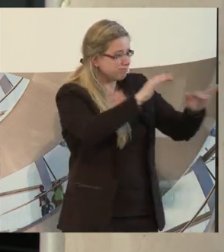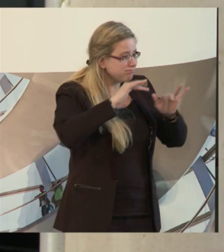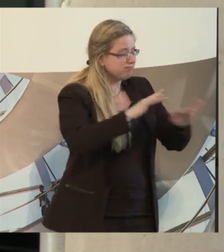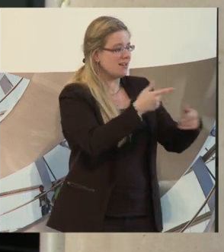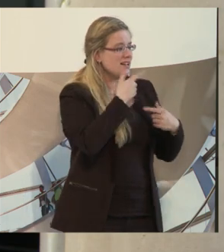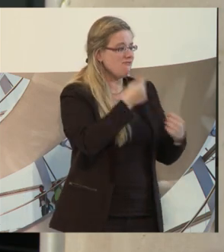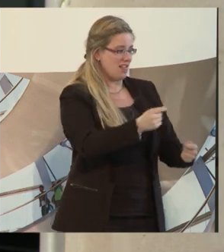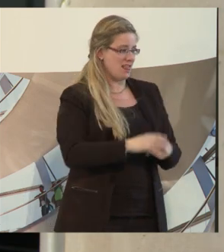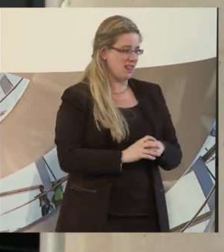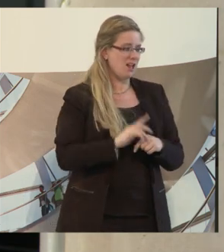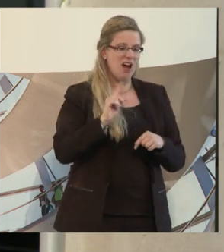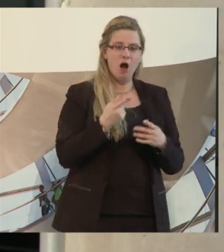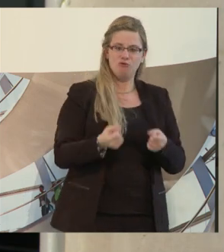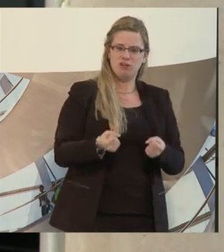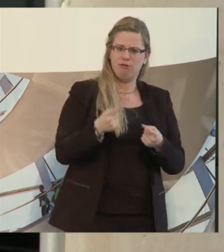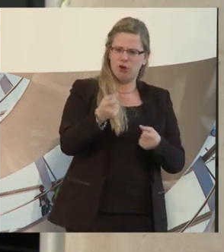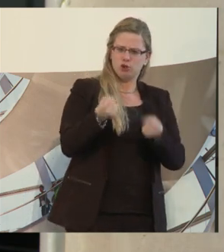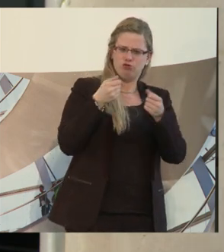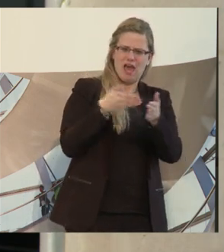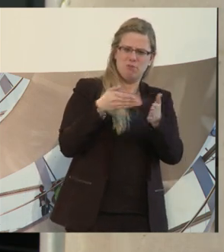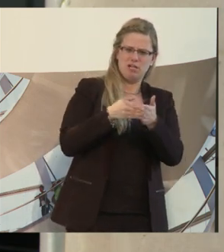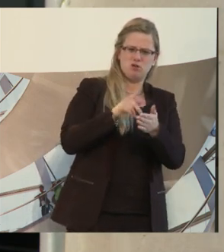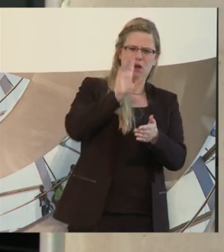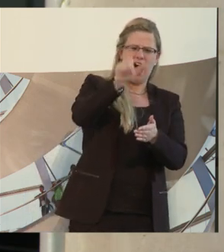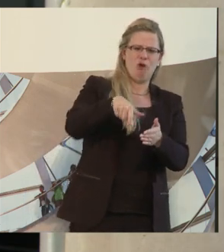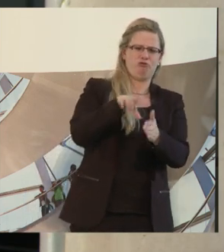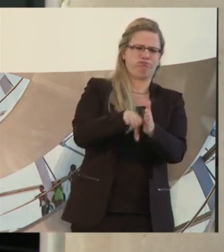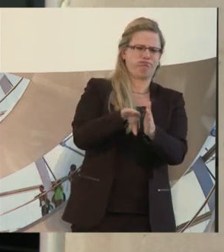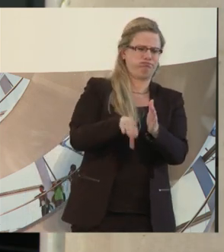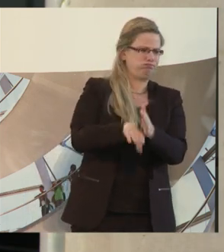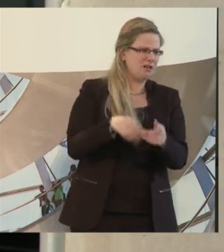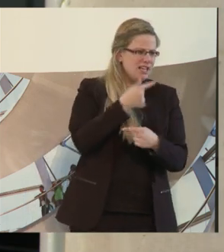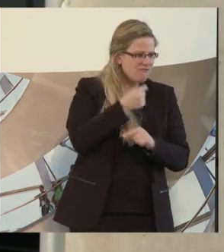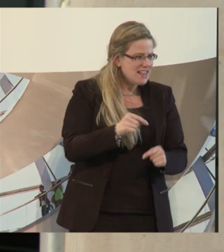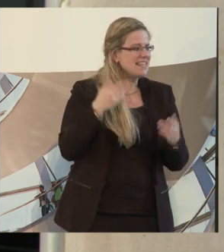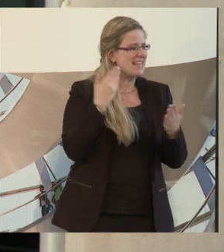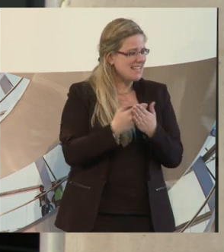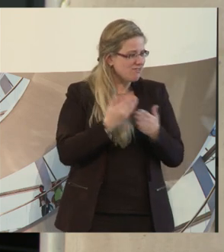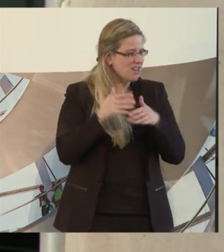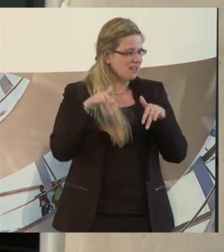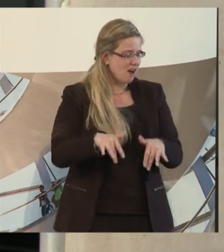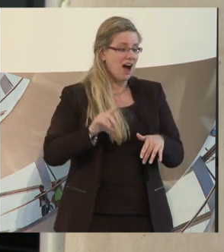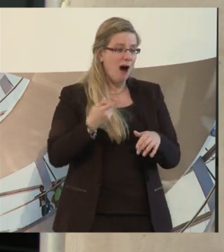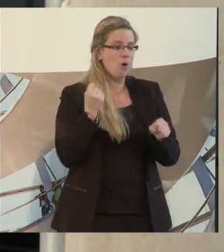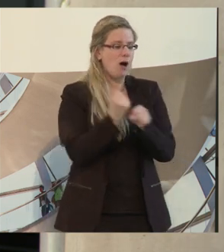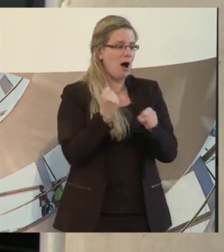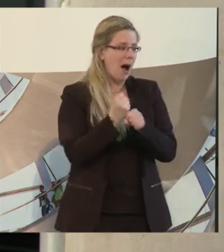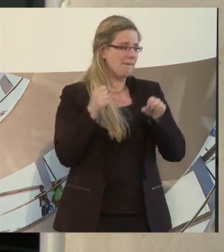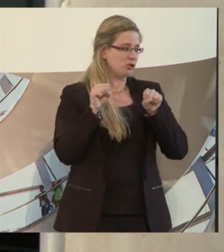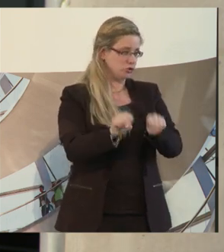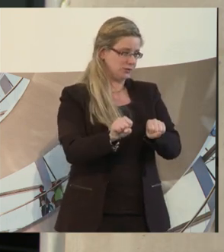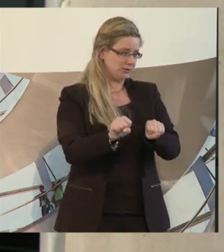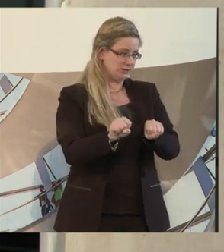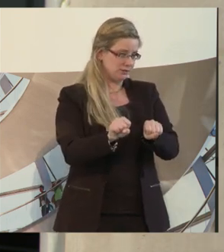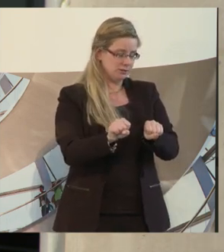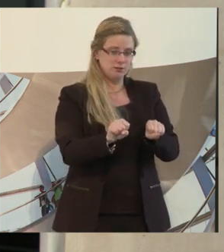nicht jeder mit ihnen umspringen kann, wie er will. Das sind so Dinge gegeben. Wir sind gut im Arbeitsschutz in Deutschland. Und es gibt